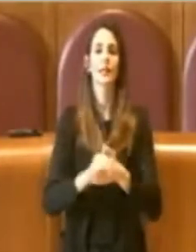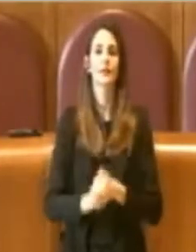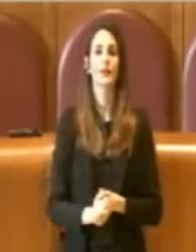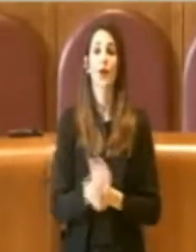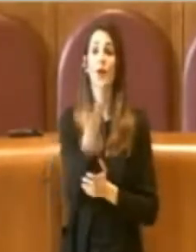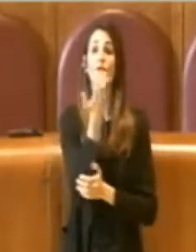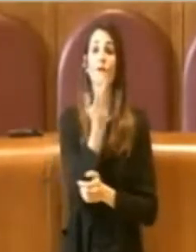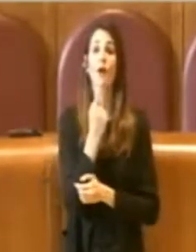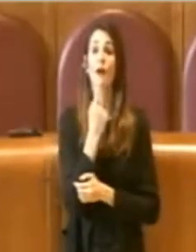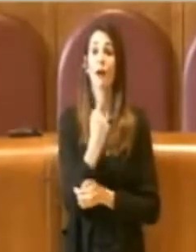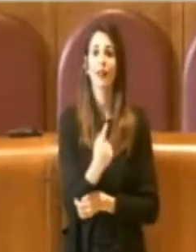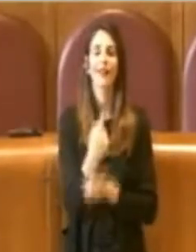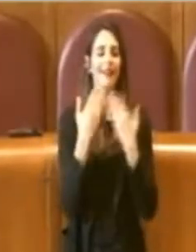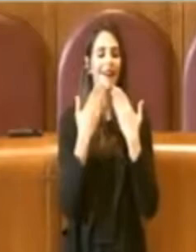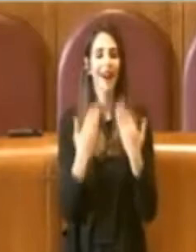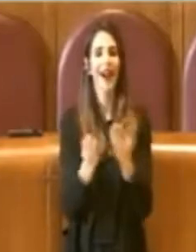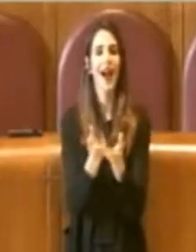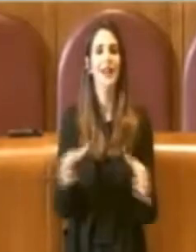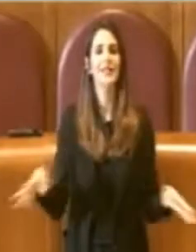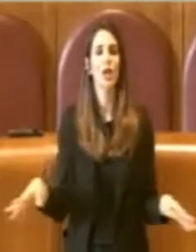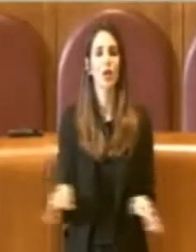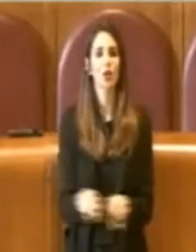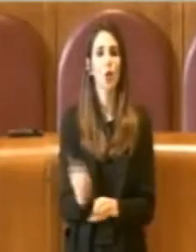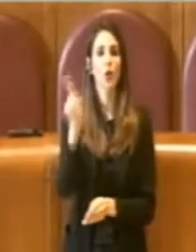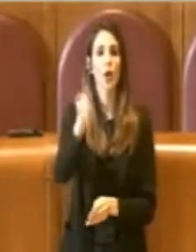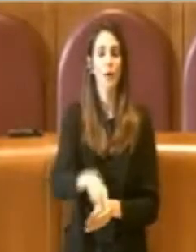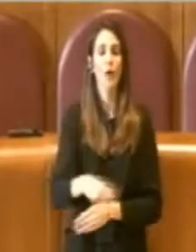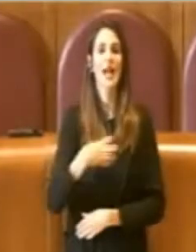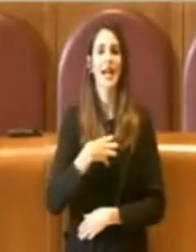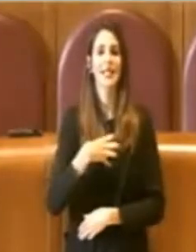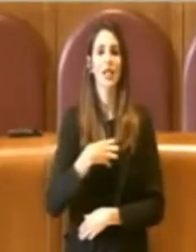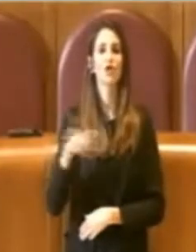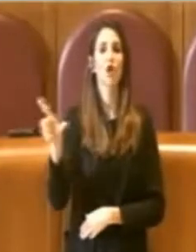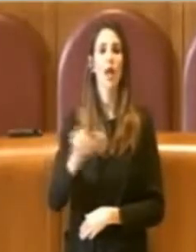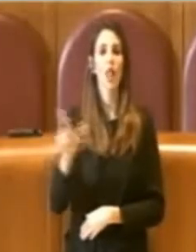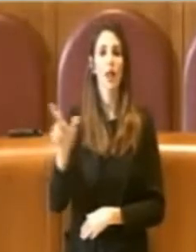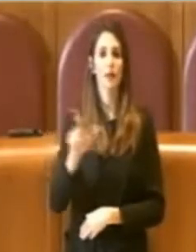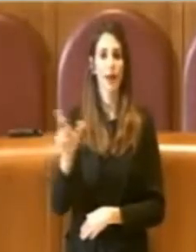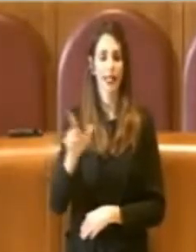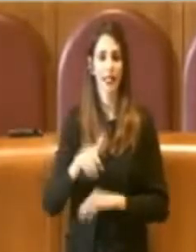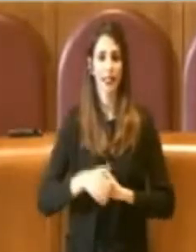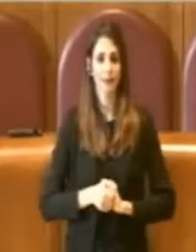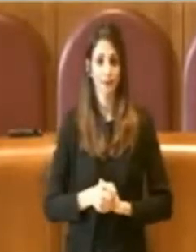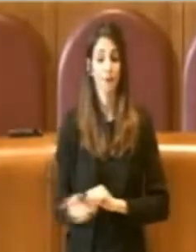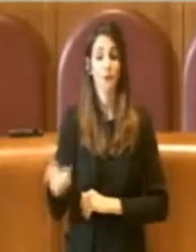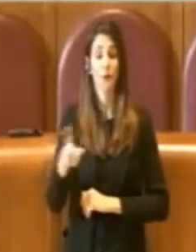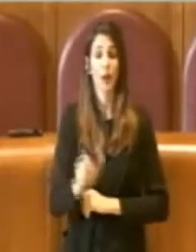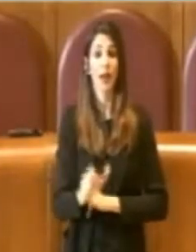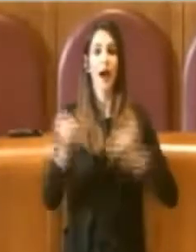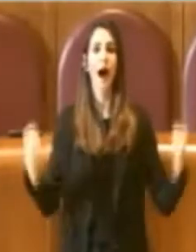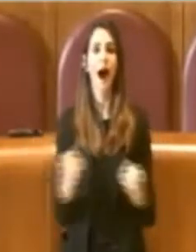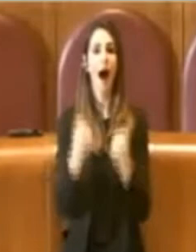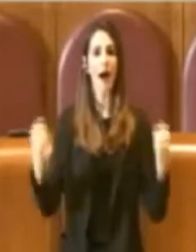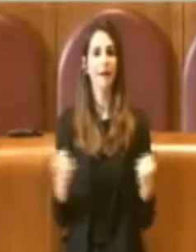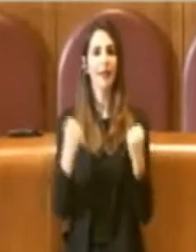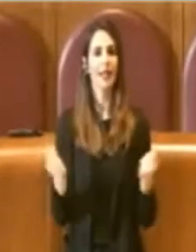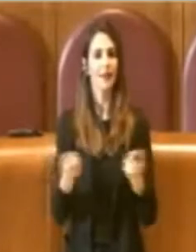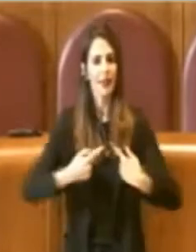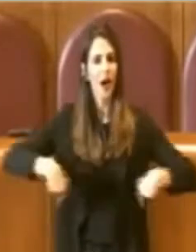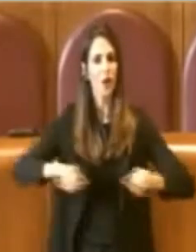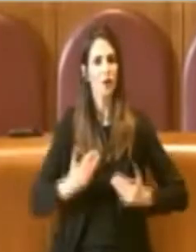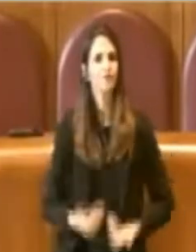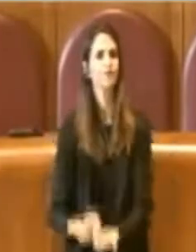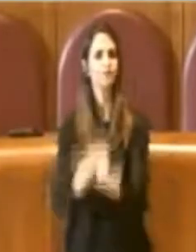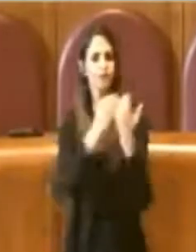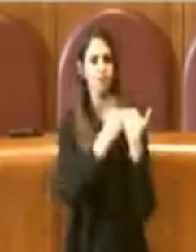la Giunta e l'Assessore Lemmetti su questo, perché l'attività che abbiamo portato avanti all'interno dell